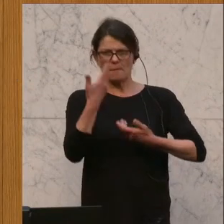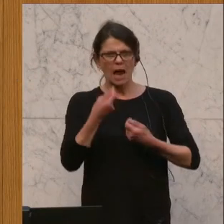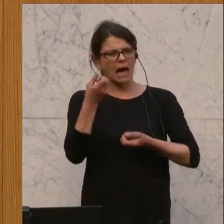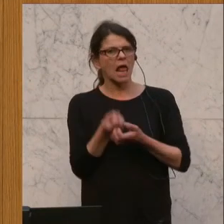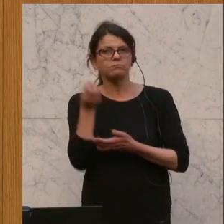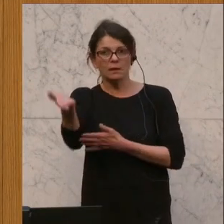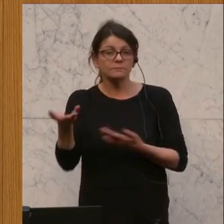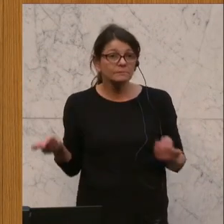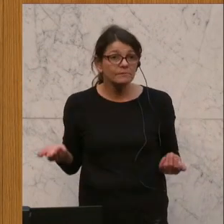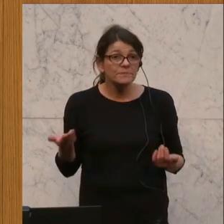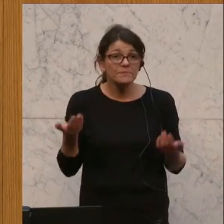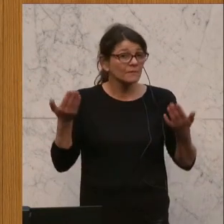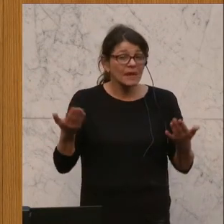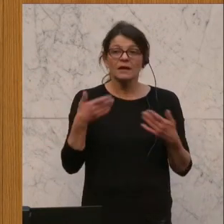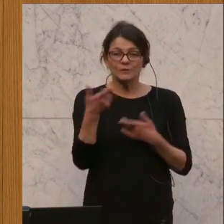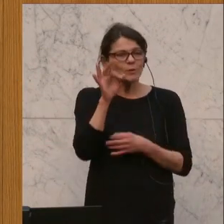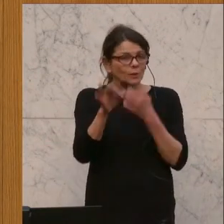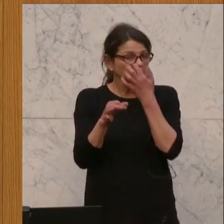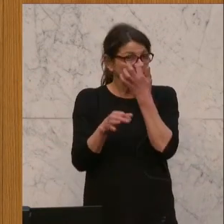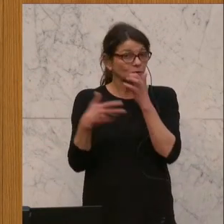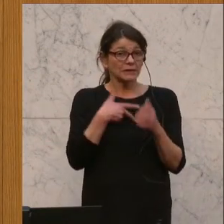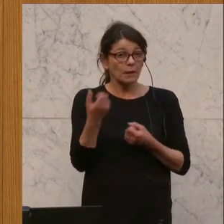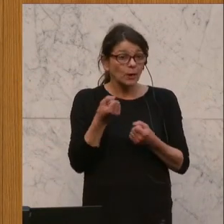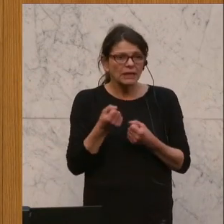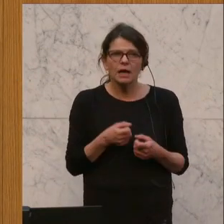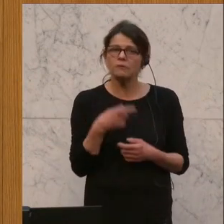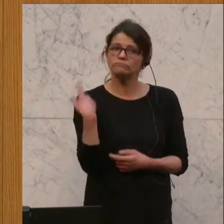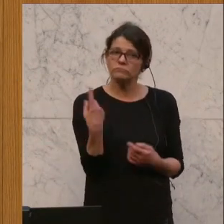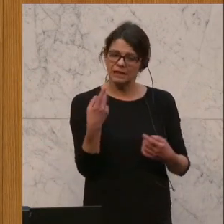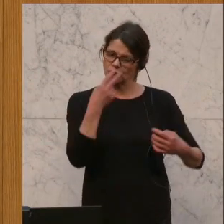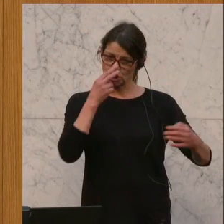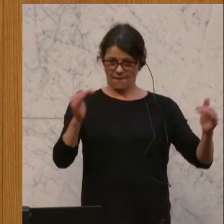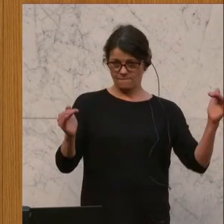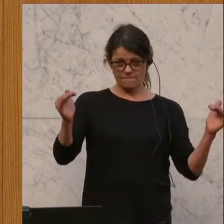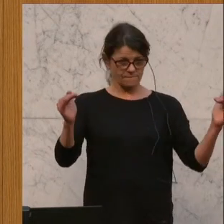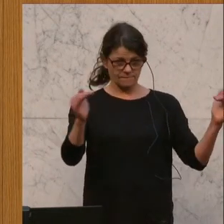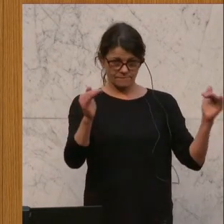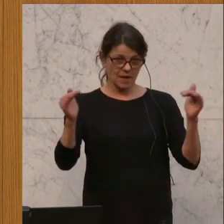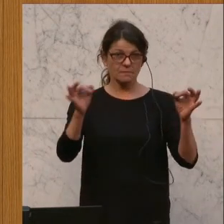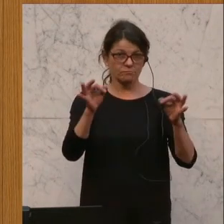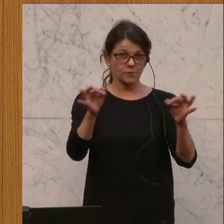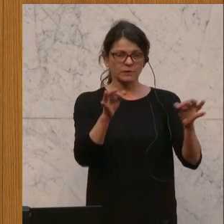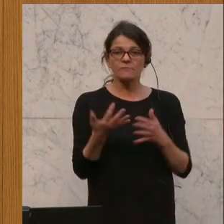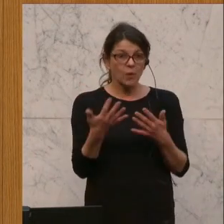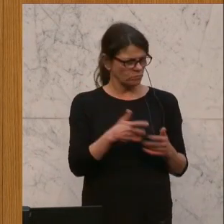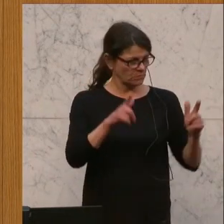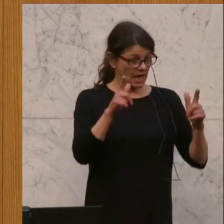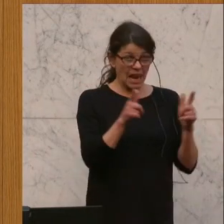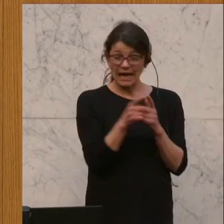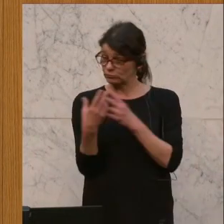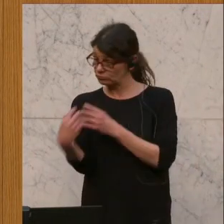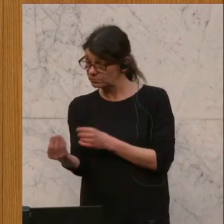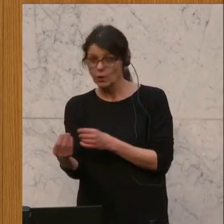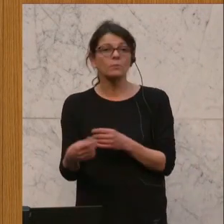hinausbläst. Es ist der, ein guter Sozialpolitiker, der auf die Balance achtet zwischen den Leistungsbeziehern.